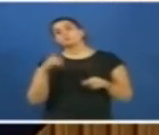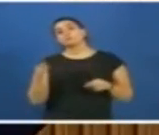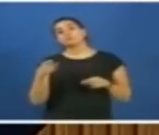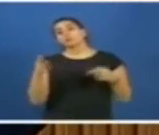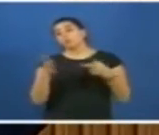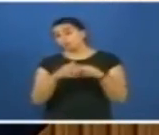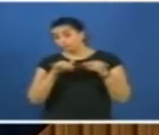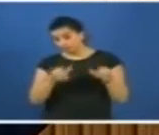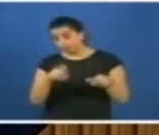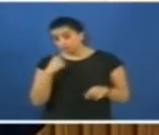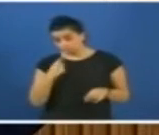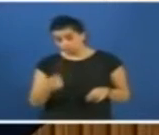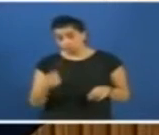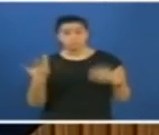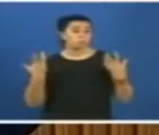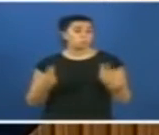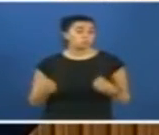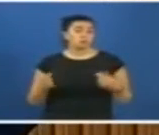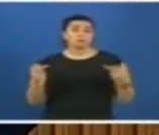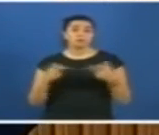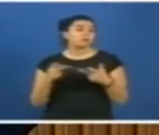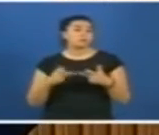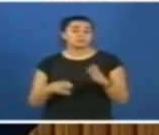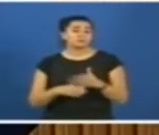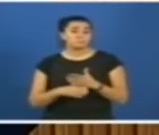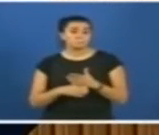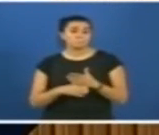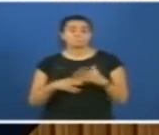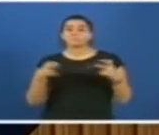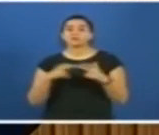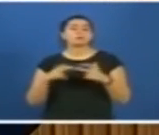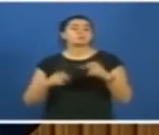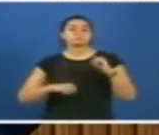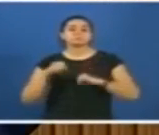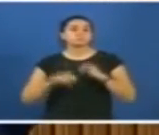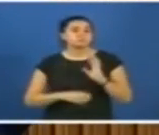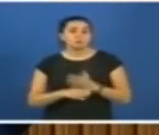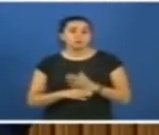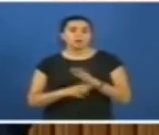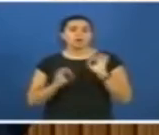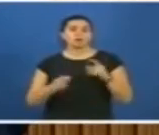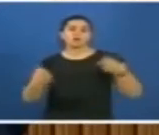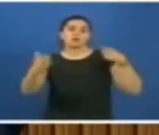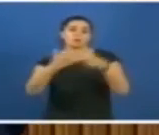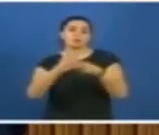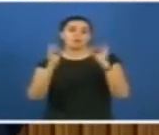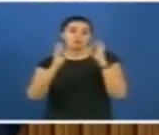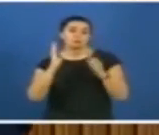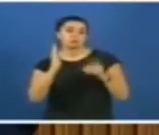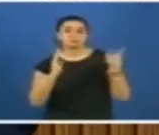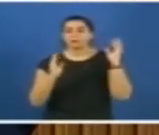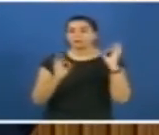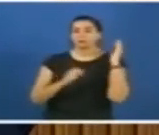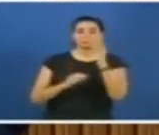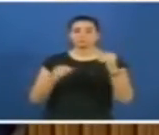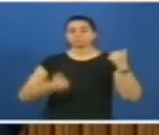menzili aynı. O zaman kavganın sebebi ne? Kavganın sebebi ne? Aynı menzile erken ben mi gideceğim, sen